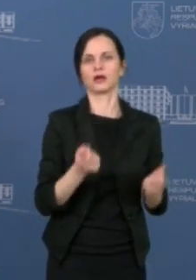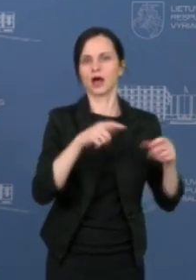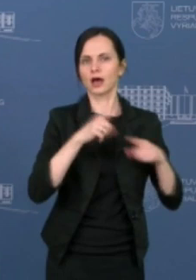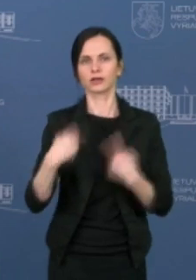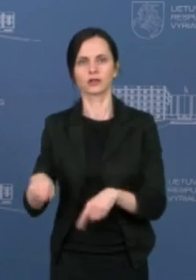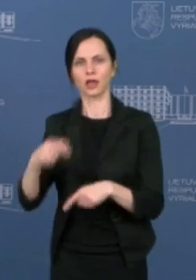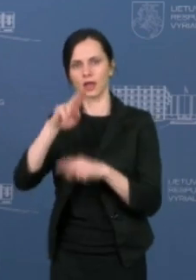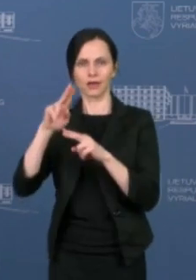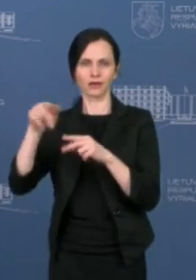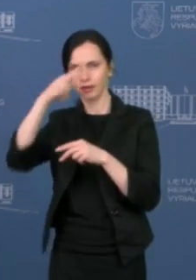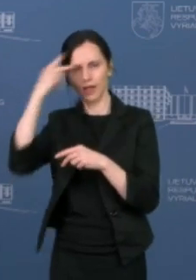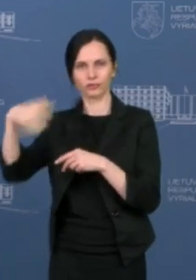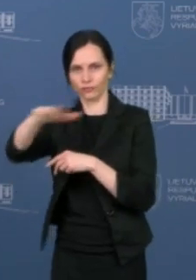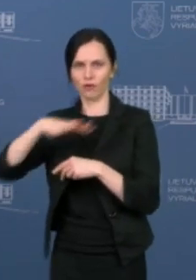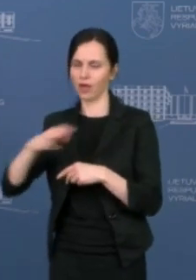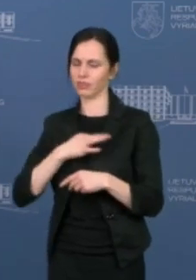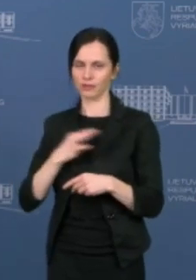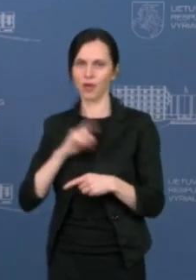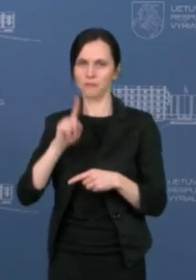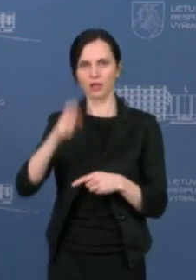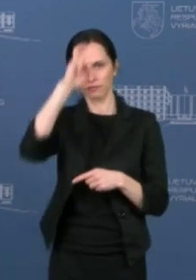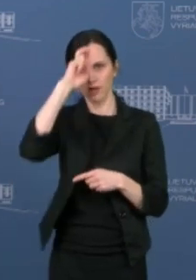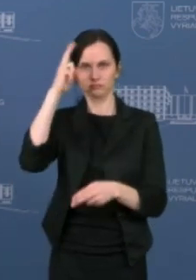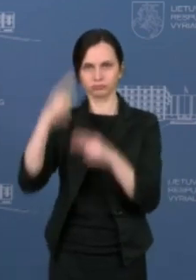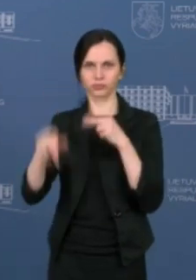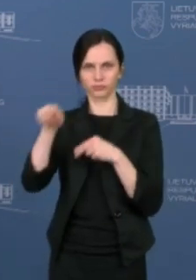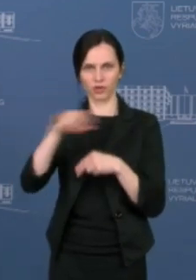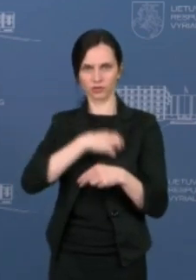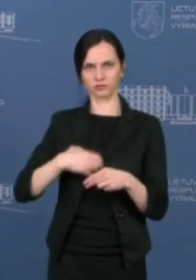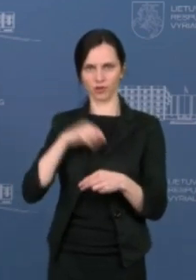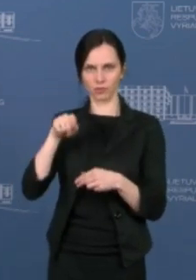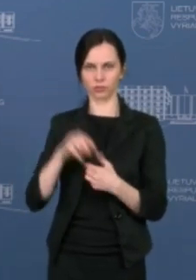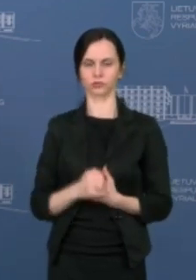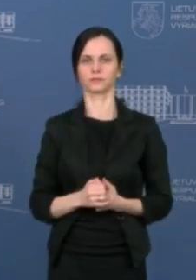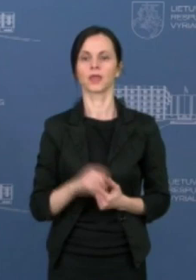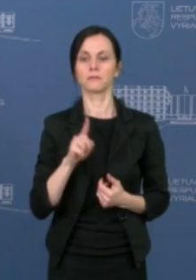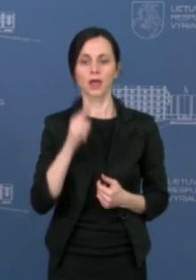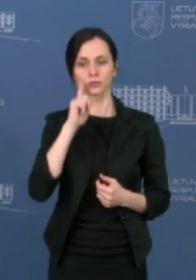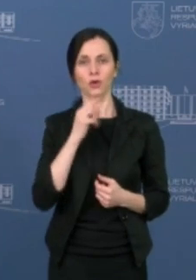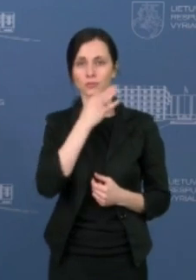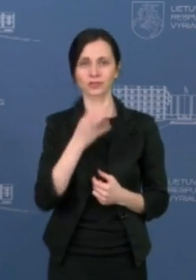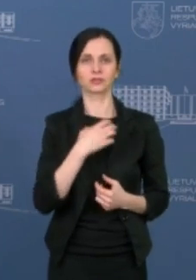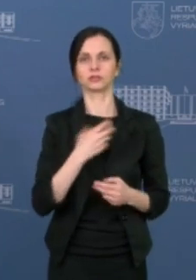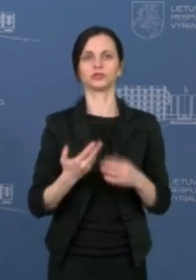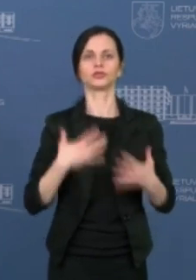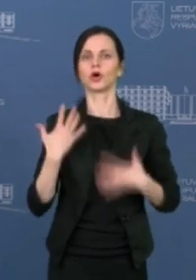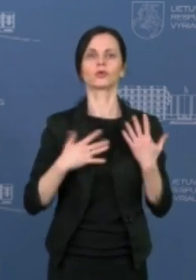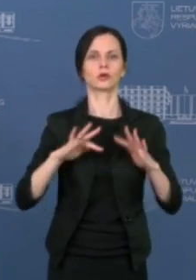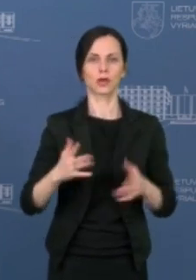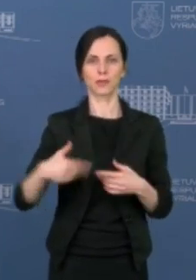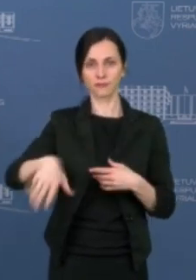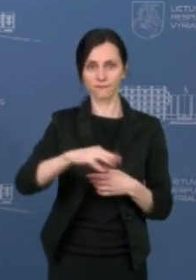nacionalinį lygį apskritai. Bet man atrodo yra svarbus tas aspektas, kad mes iš principos sutarėme, kad mūsų